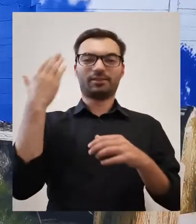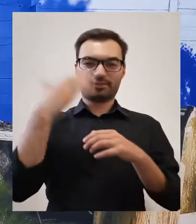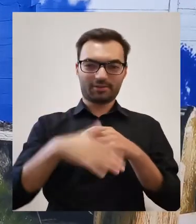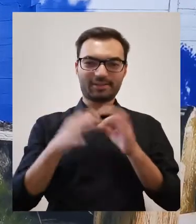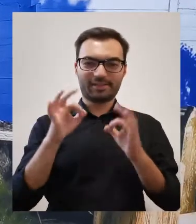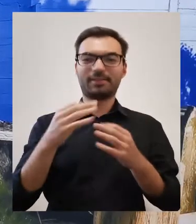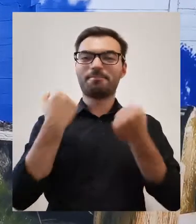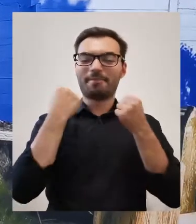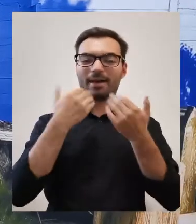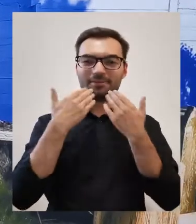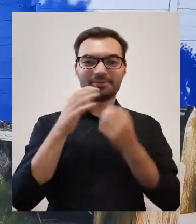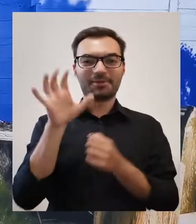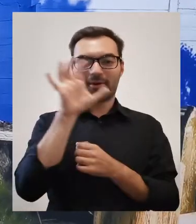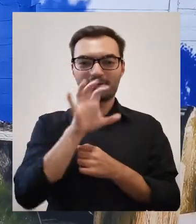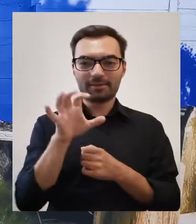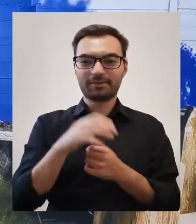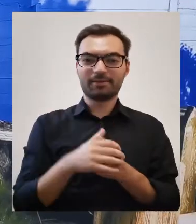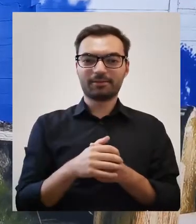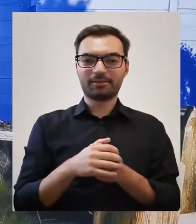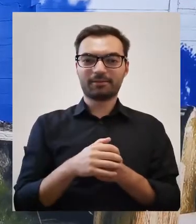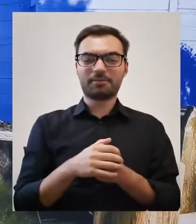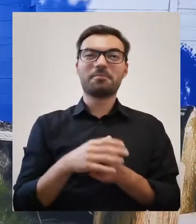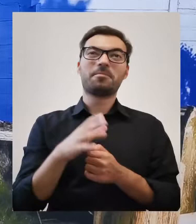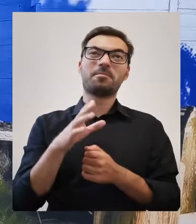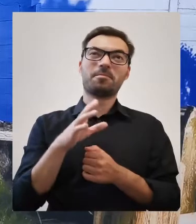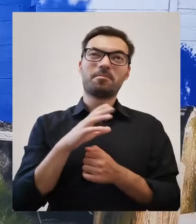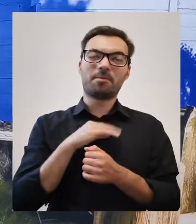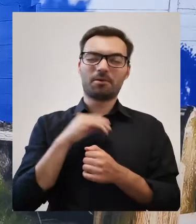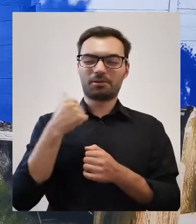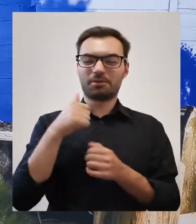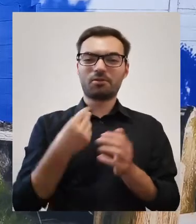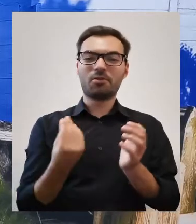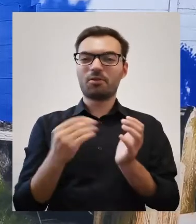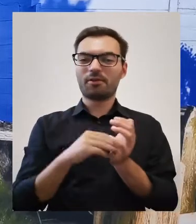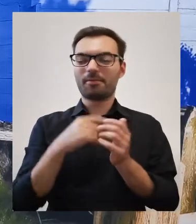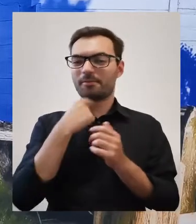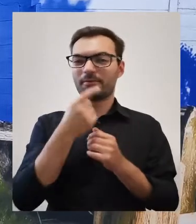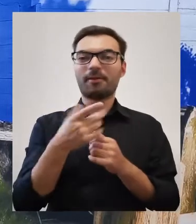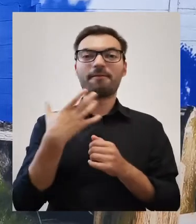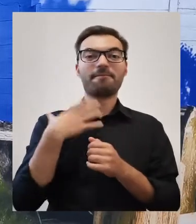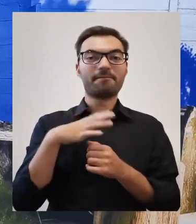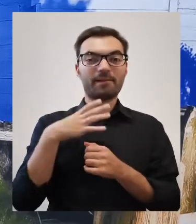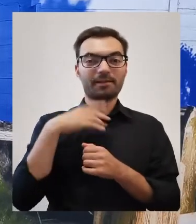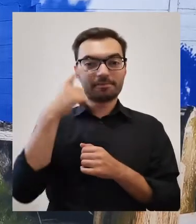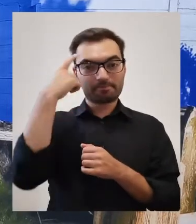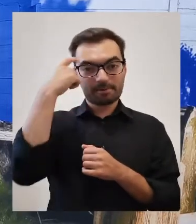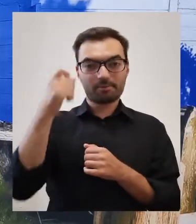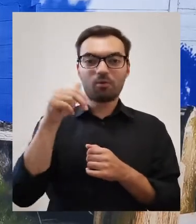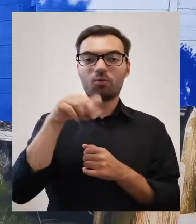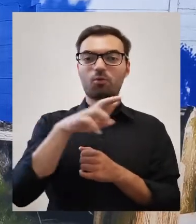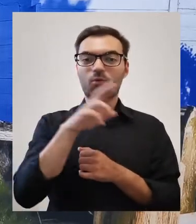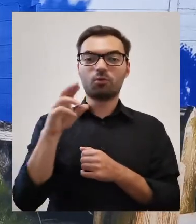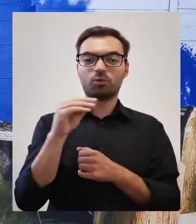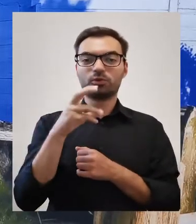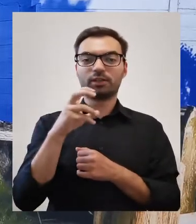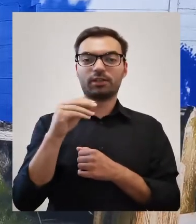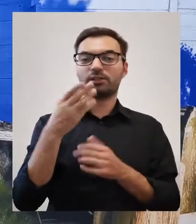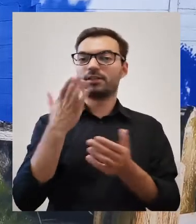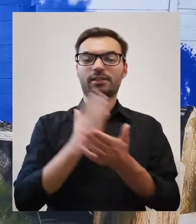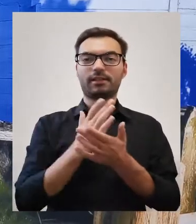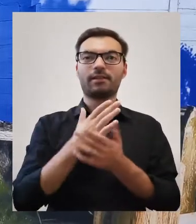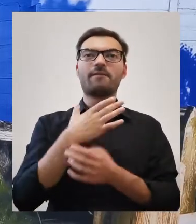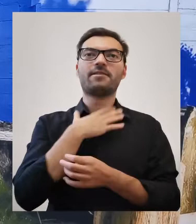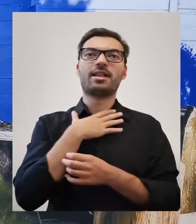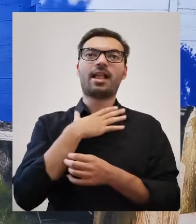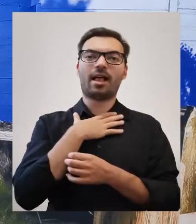o Urzeczu dzisiaj. Dziękuję Państwu bardzo za uwagę. I nie, może jeszcze dodam jedną rzecz, bo warto o tym